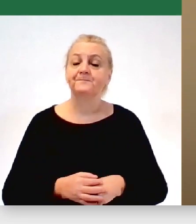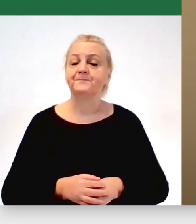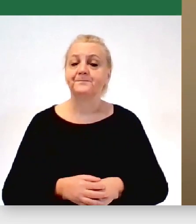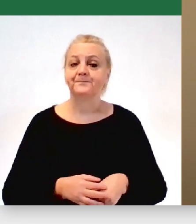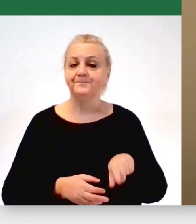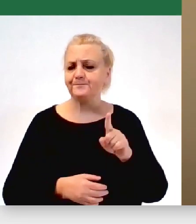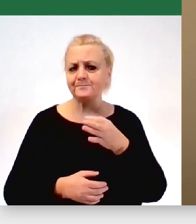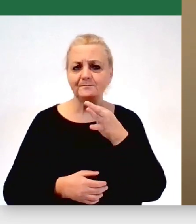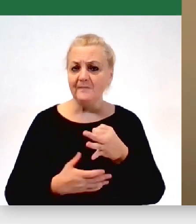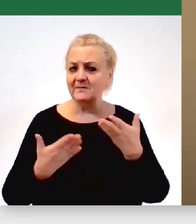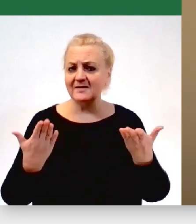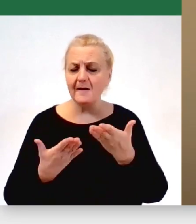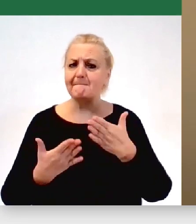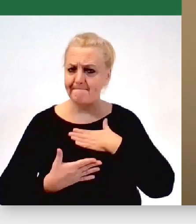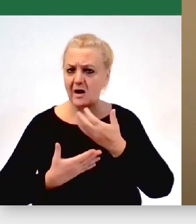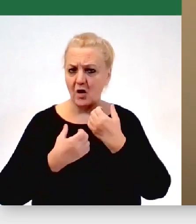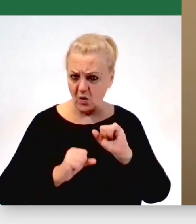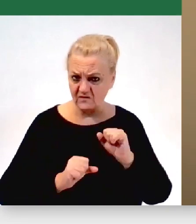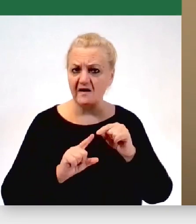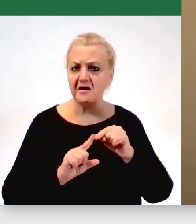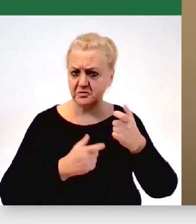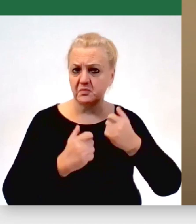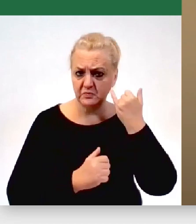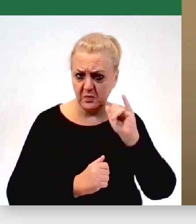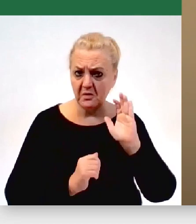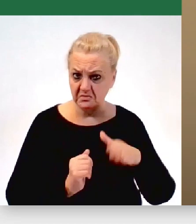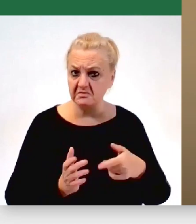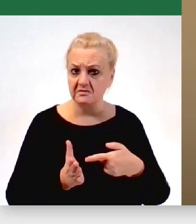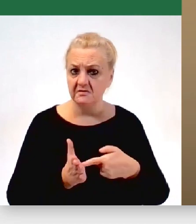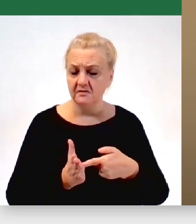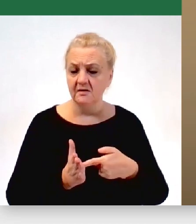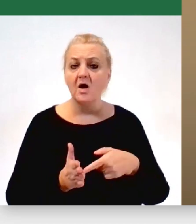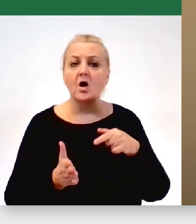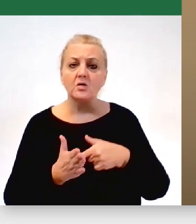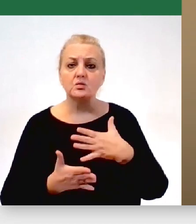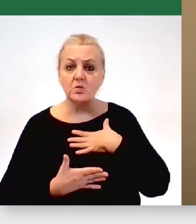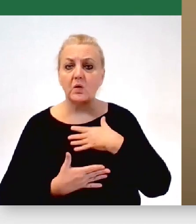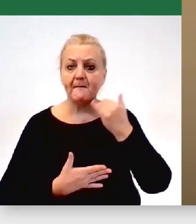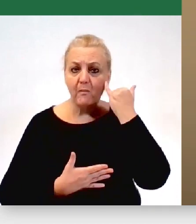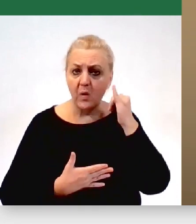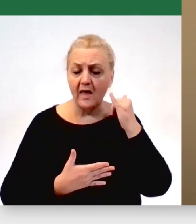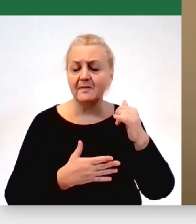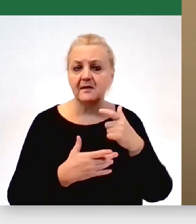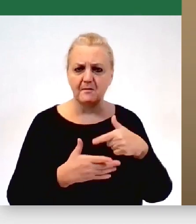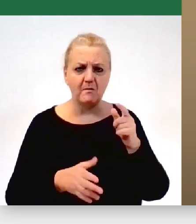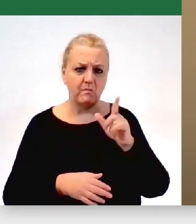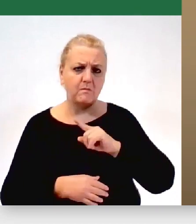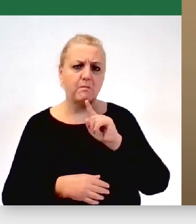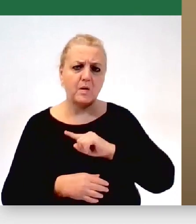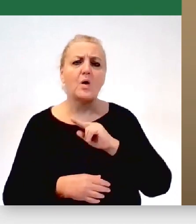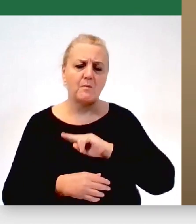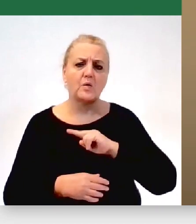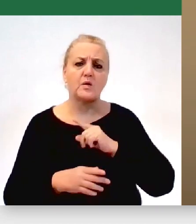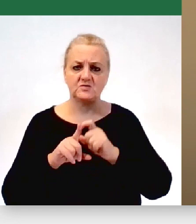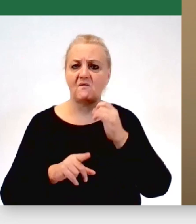pytanie brzmi, czy mamy odwagę do popełniania błędów. I wydaje mi się, te błędy popełniane, bardzo mi się podoba to słowo błąd, które dzisiaj padło,